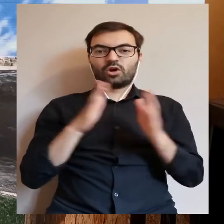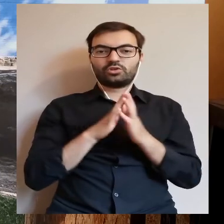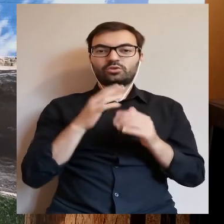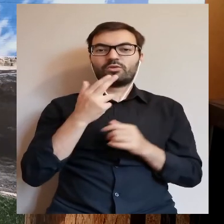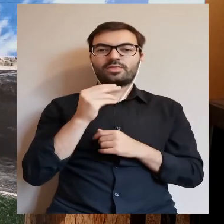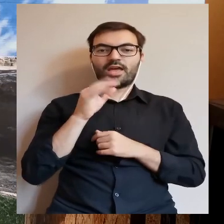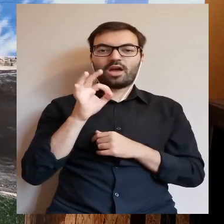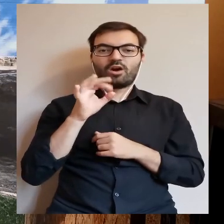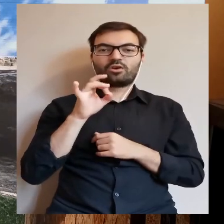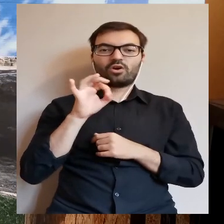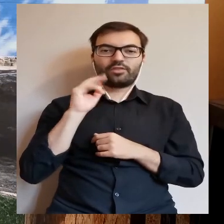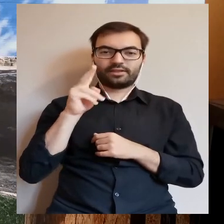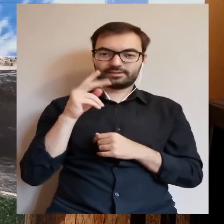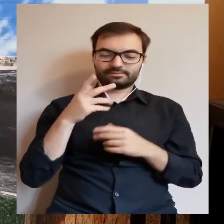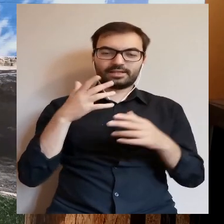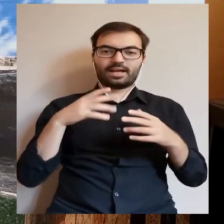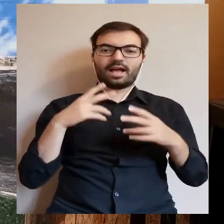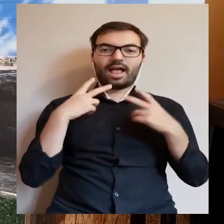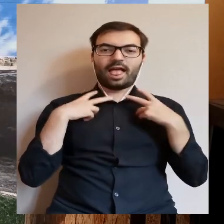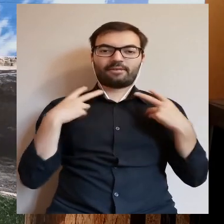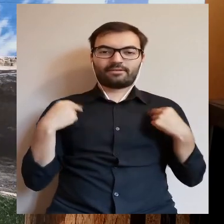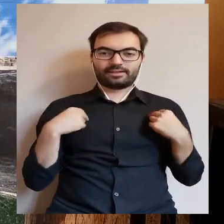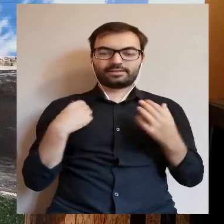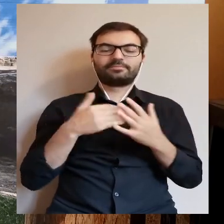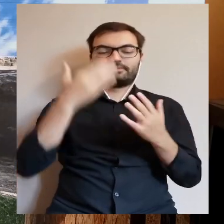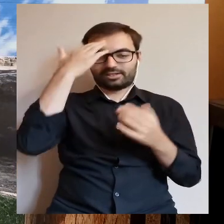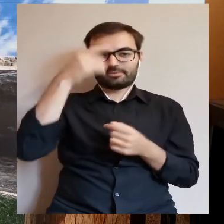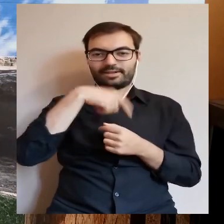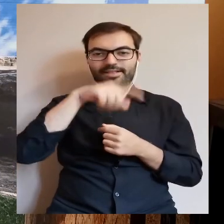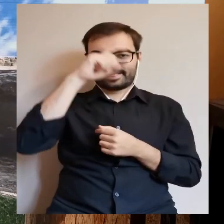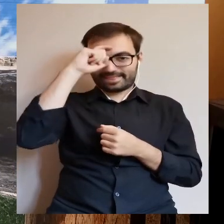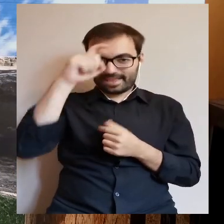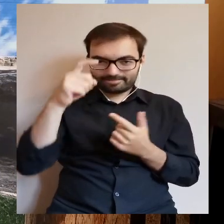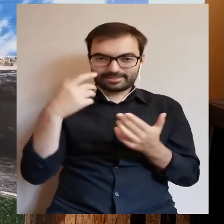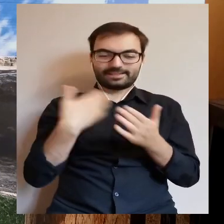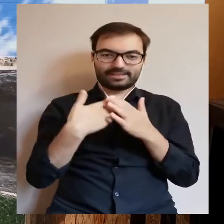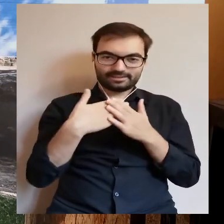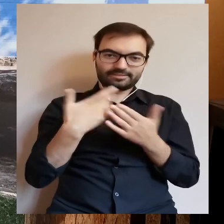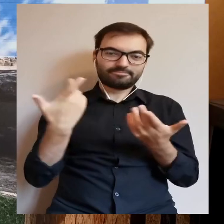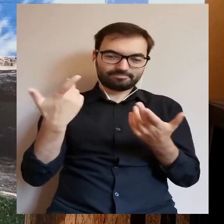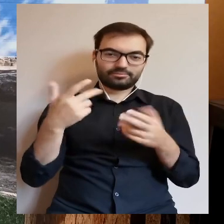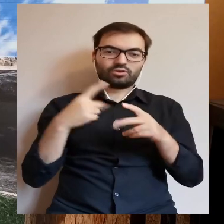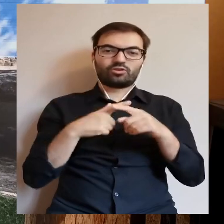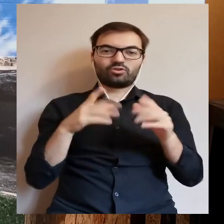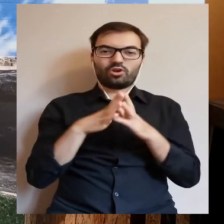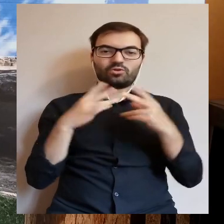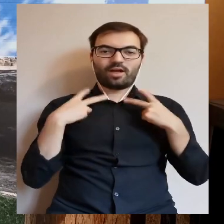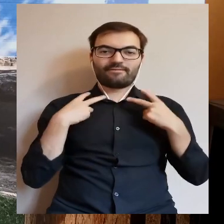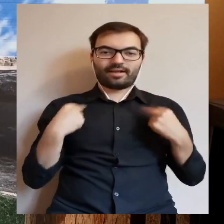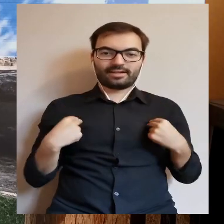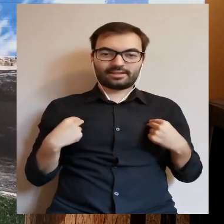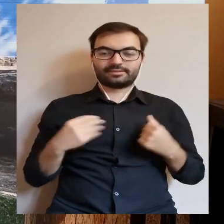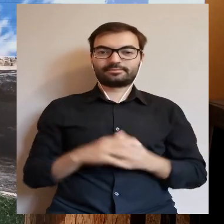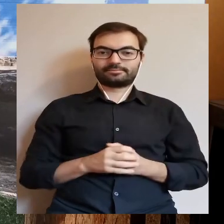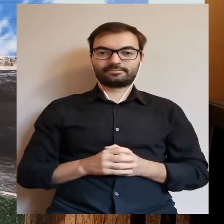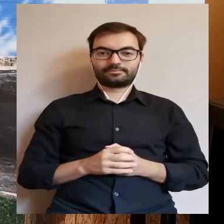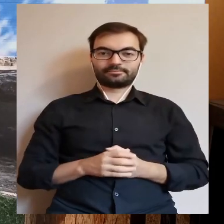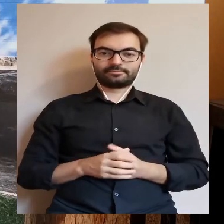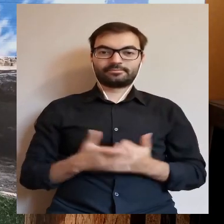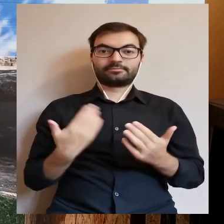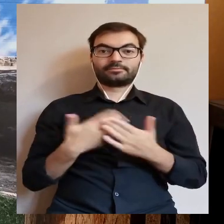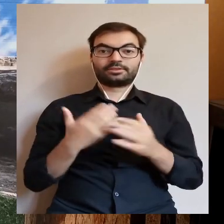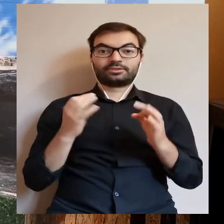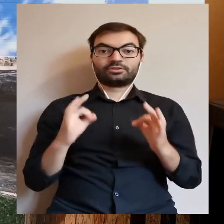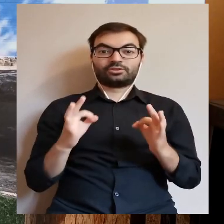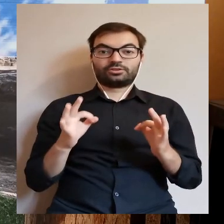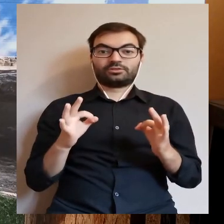neogotycki kościół ewangelicki, no bo skoro Niemcy protestanci, więc ewangelicki kościół i dzisiaj